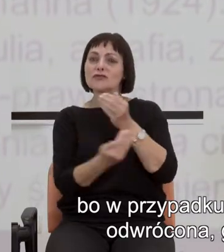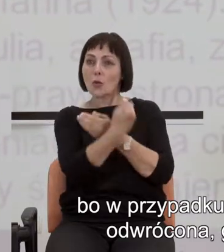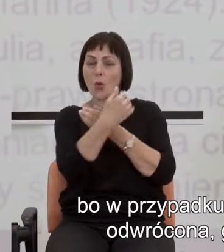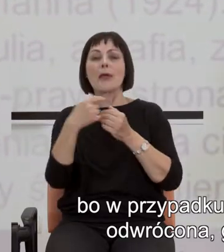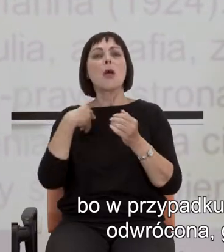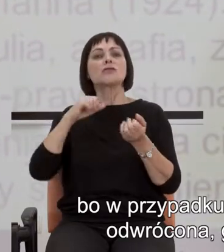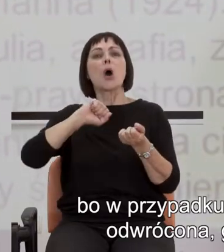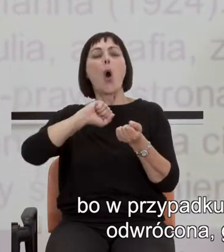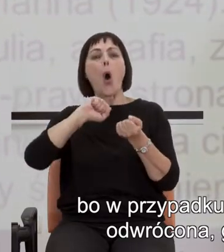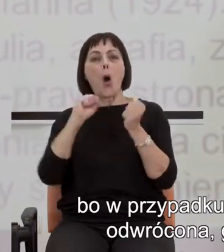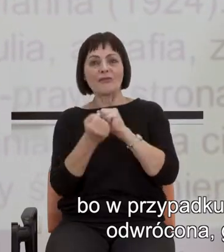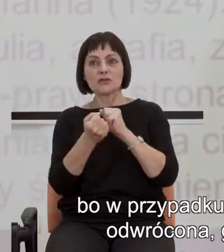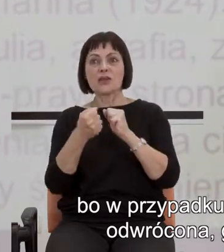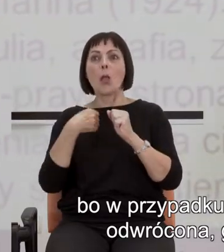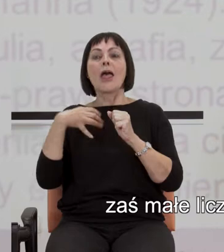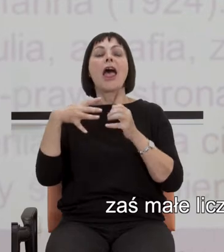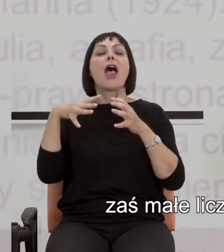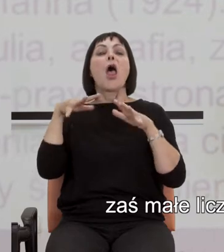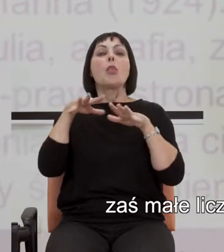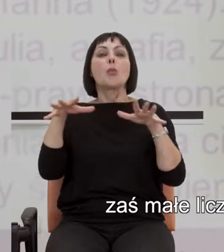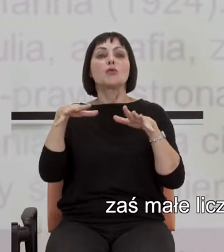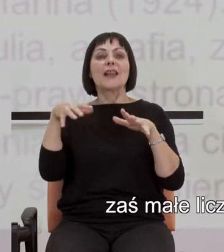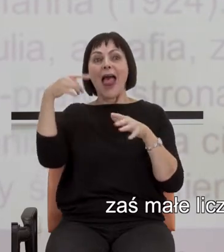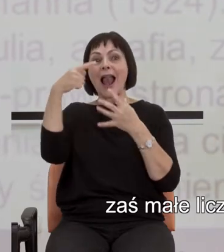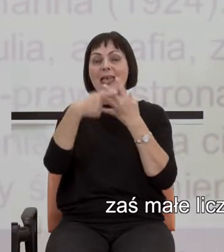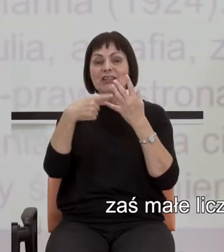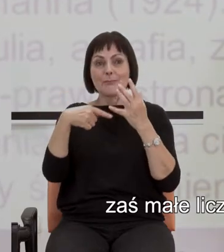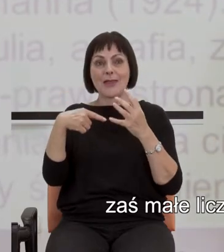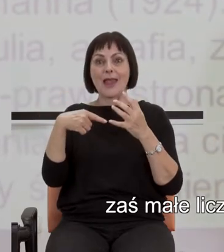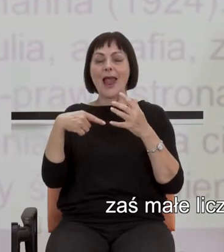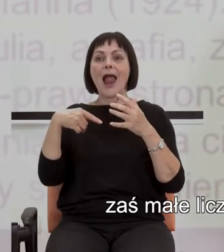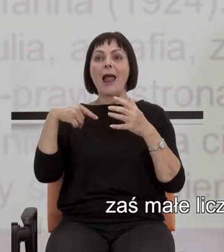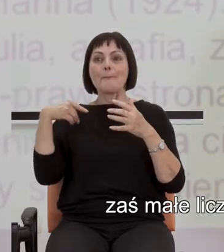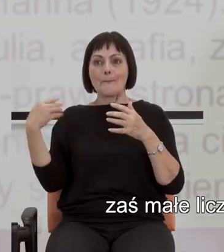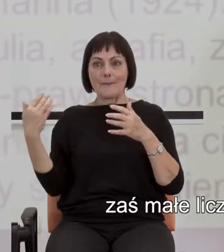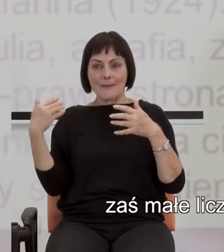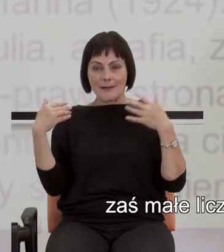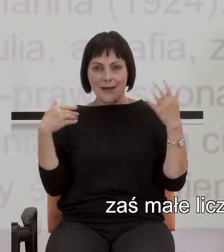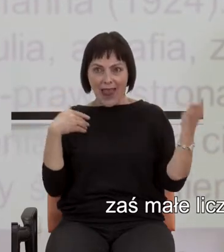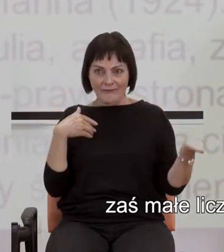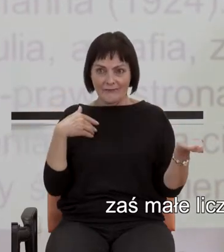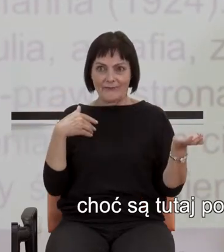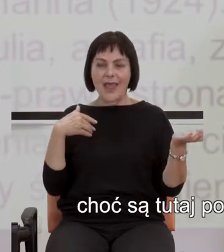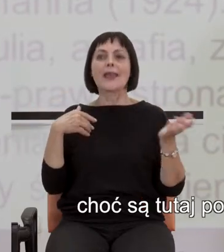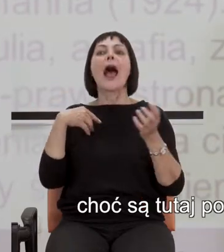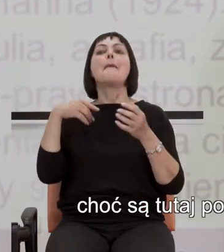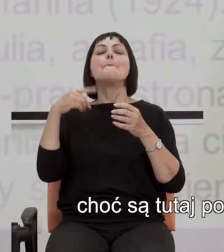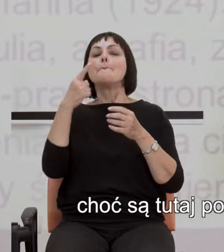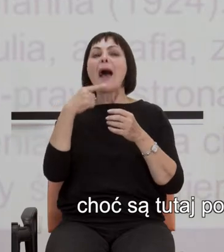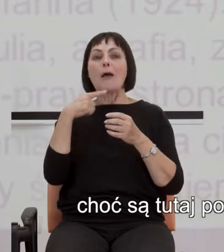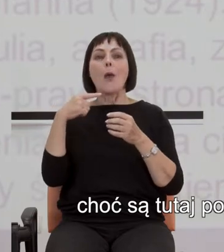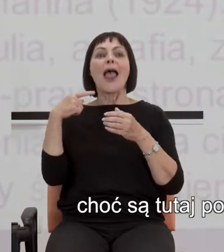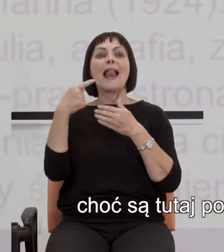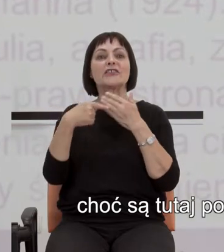duże liczby znajdują się po lewej stronie, zaś małe liczby po prawej, co związane jest m.in., choć są tutaj poważne